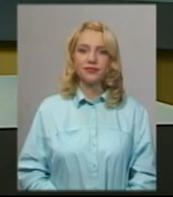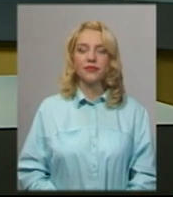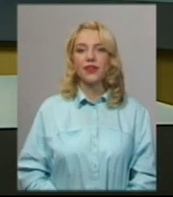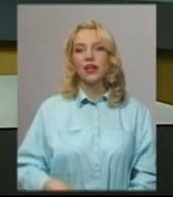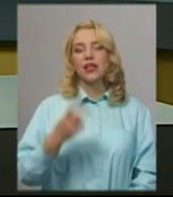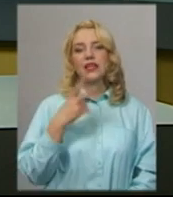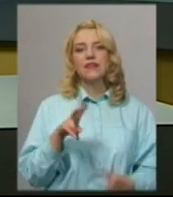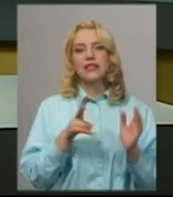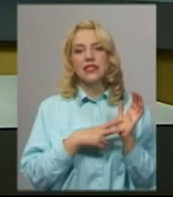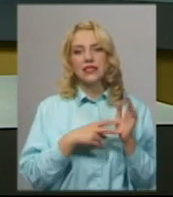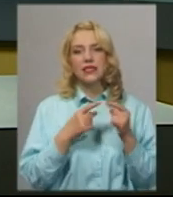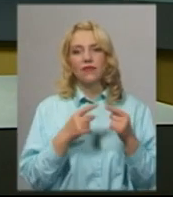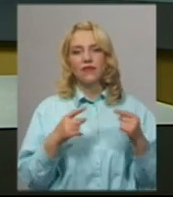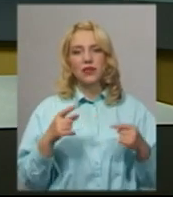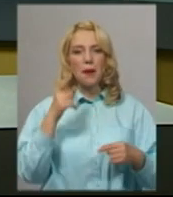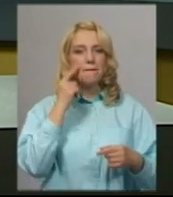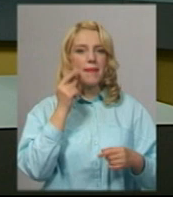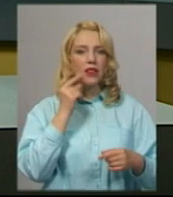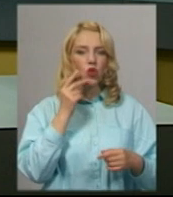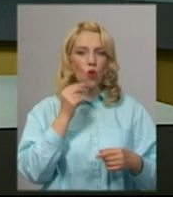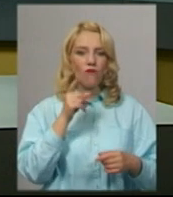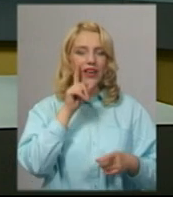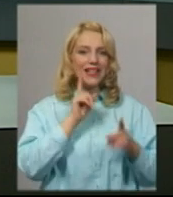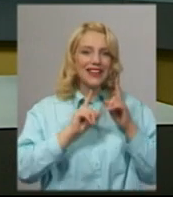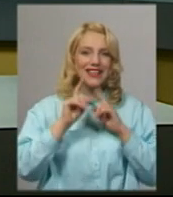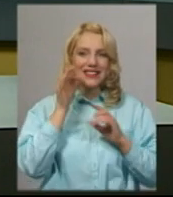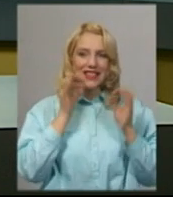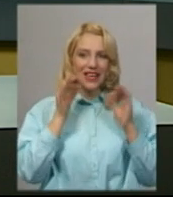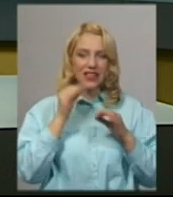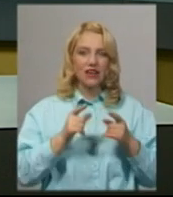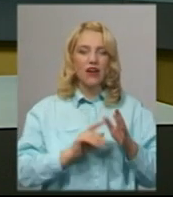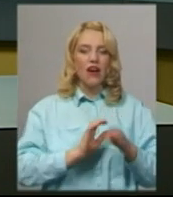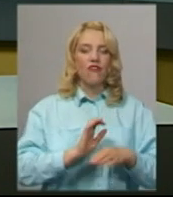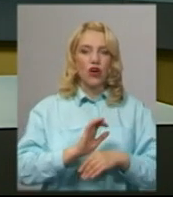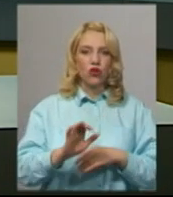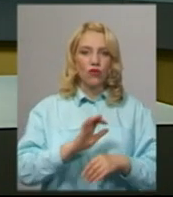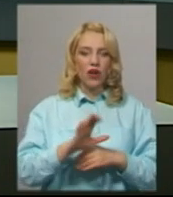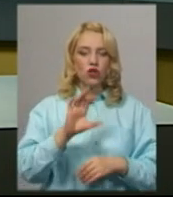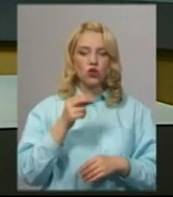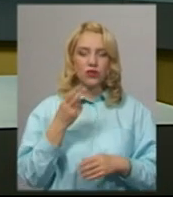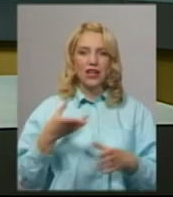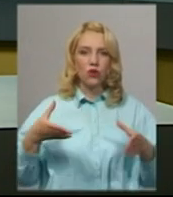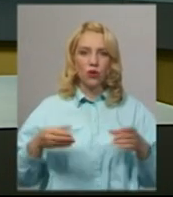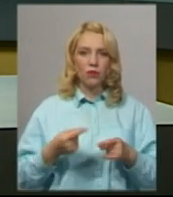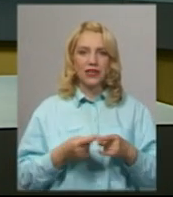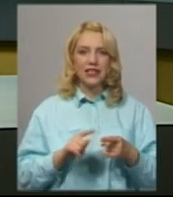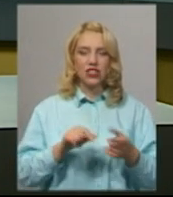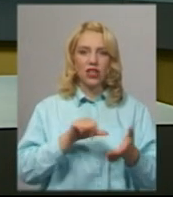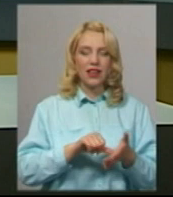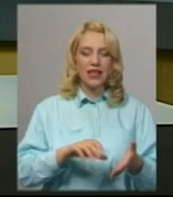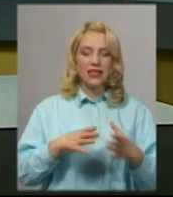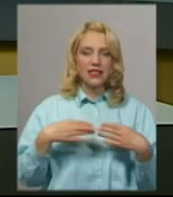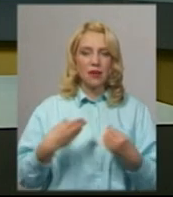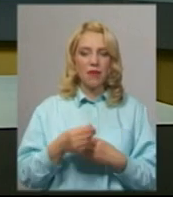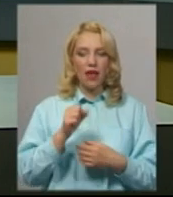27 видів медових десертів виготовляють у Шепетівці у соціальному кооперативі, усі працівники якого – члени сімей учасників АТО